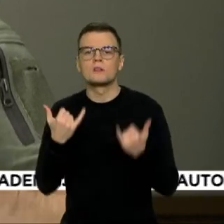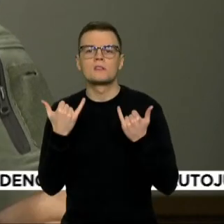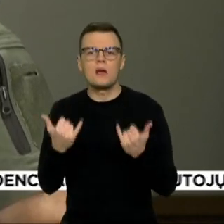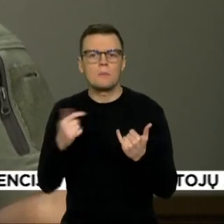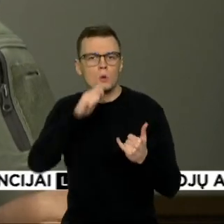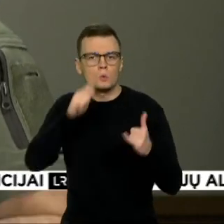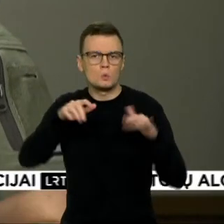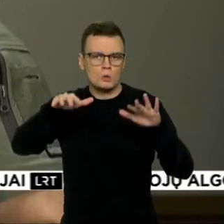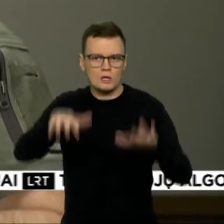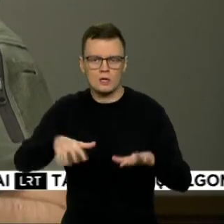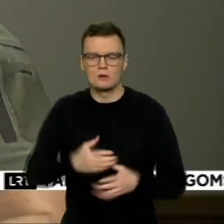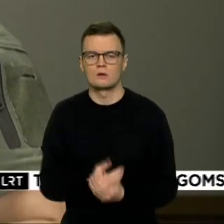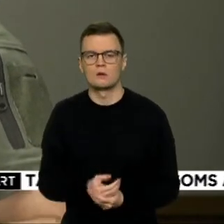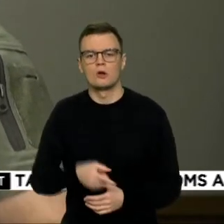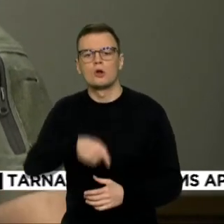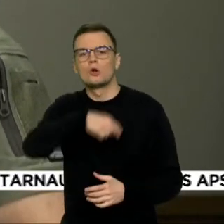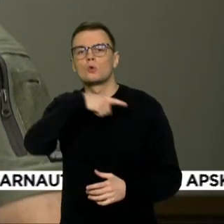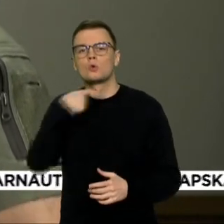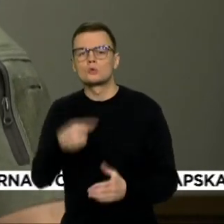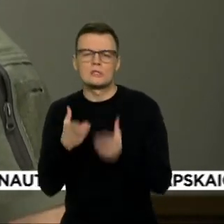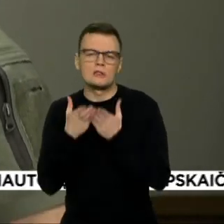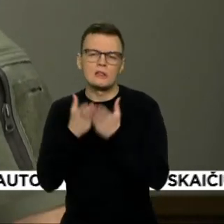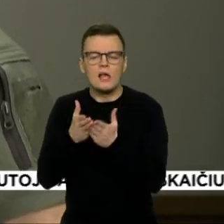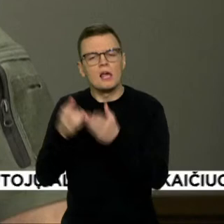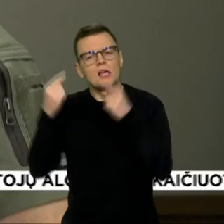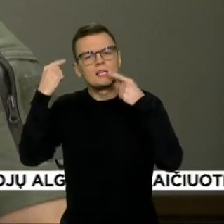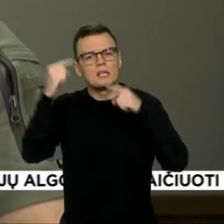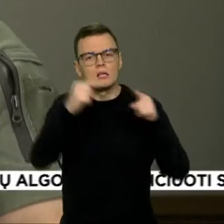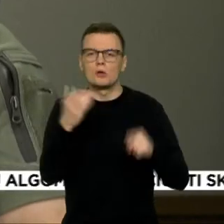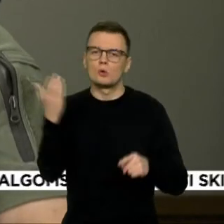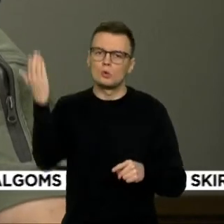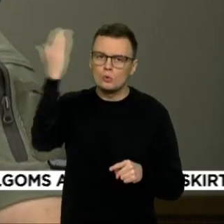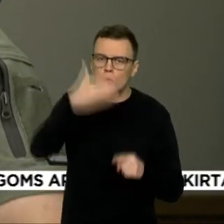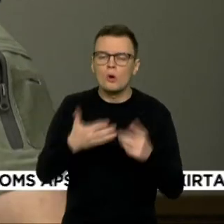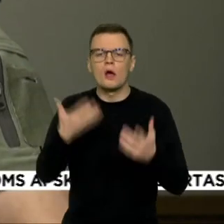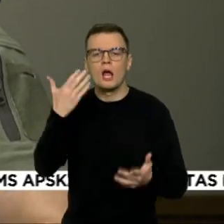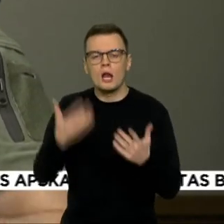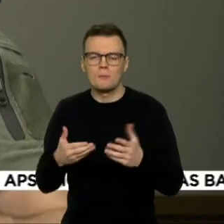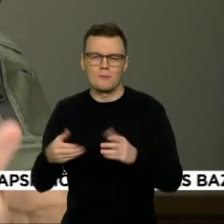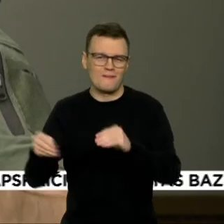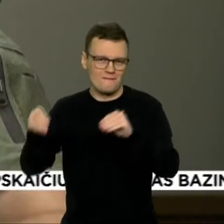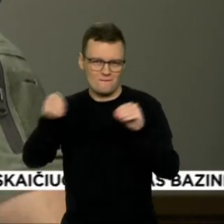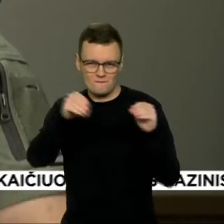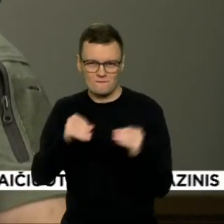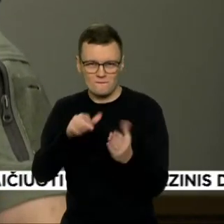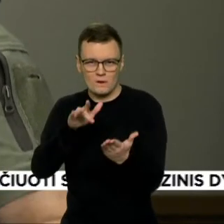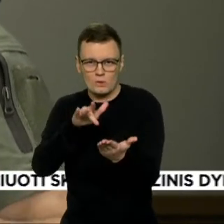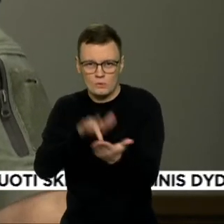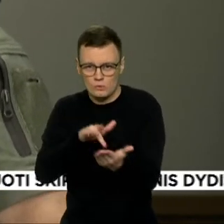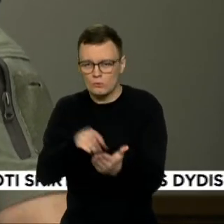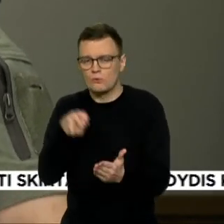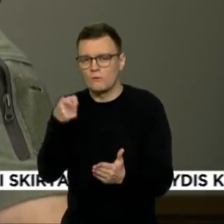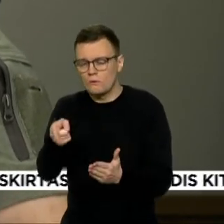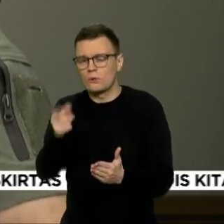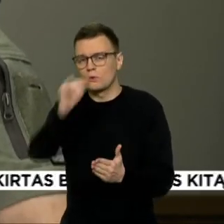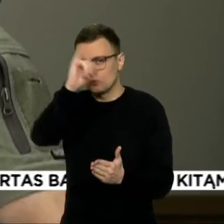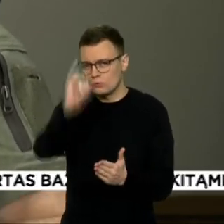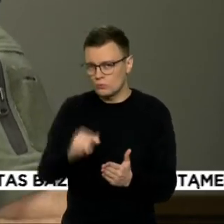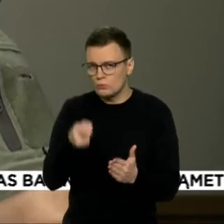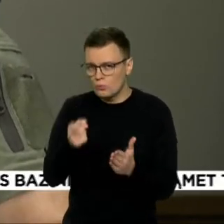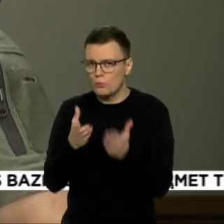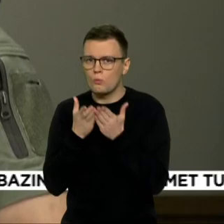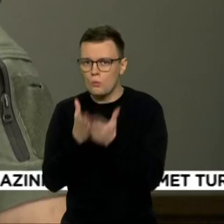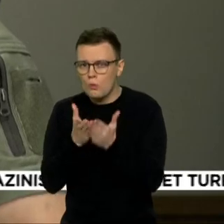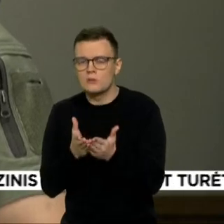Kad Rusijos laivynas negalėtų blokuoti kitų jodosios ar viduržėmio jūrų ostų. Kad Rusijos tankai nepasuktų į Varšuvą ar vėl į Pragą.